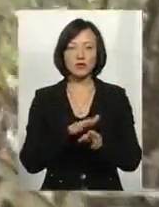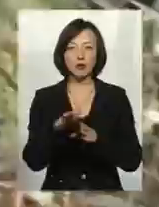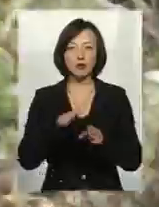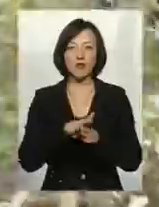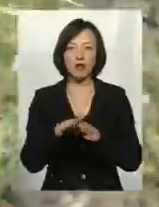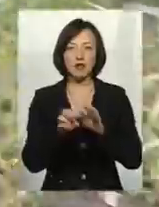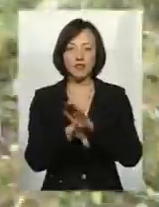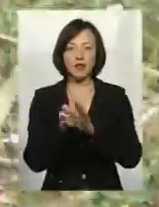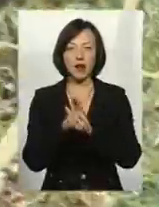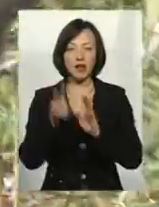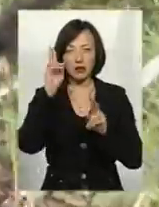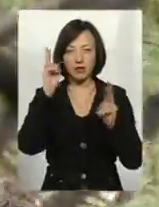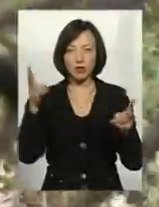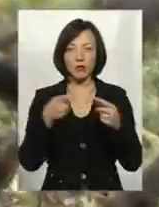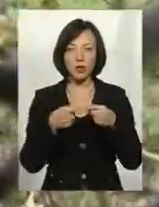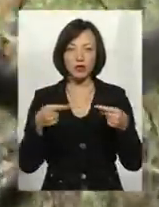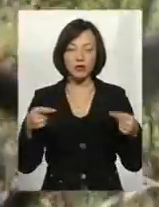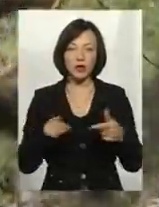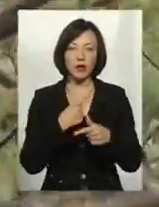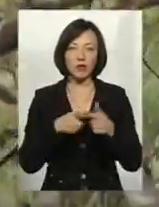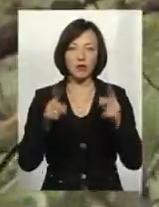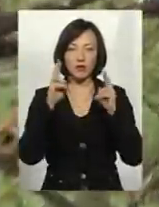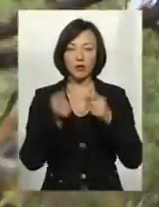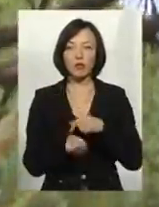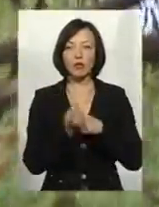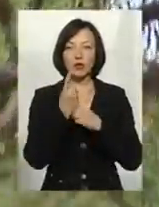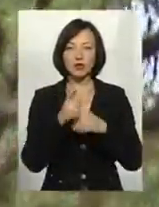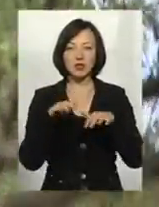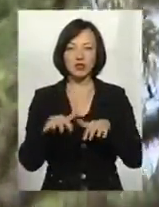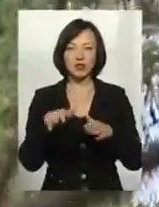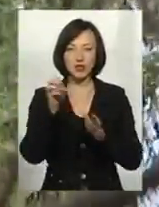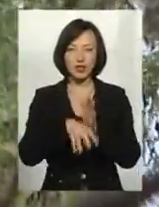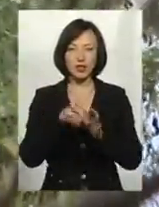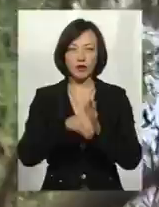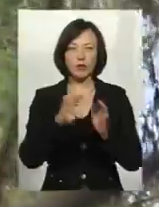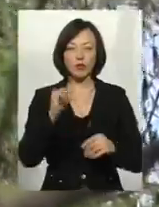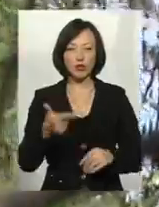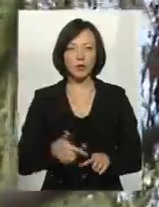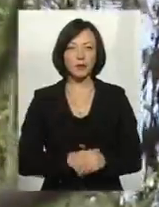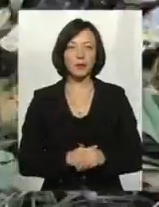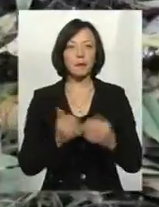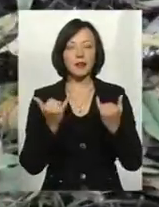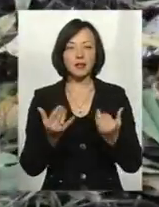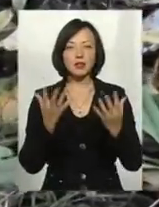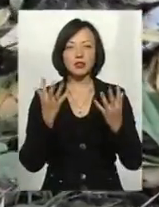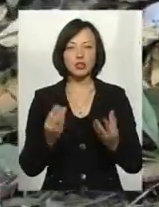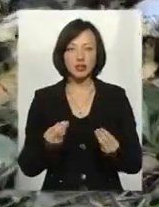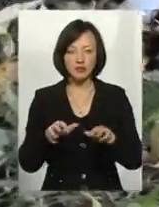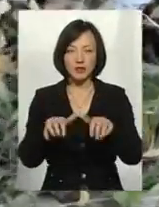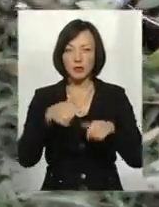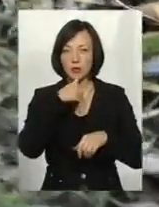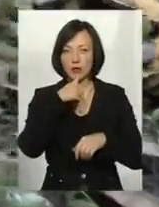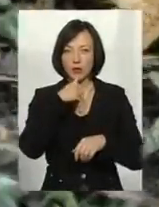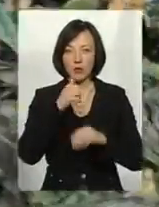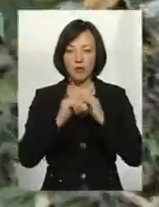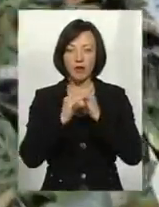витікання невідомої речовини або невідомого похоження стічних вод у річку Південний Буг. На даний час відібрано проби